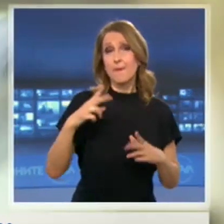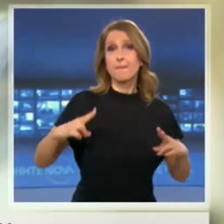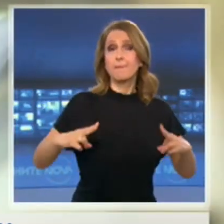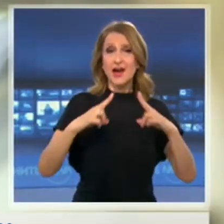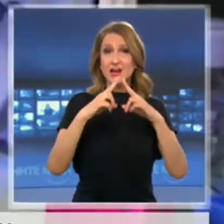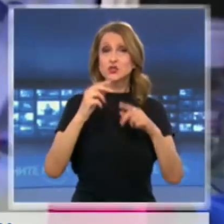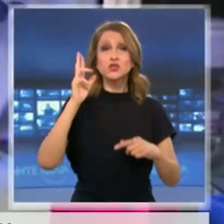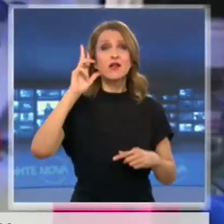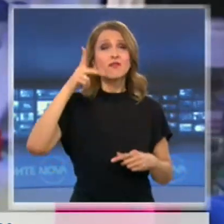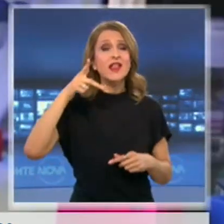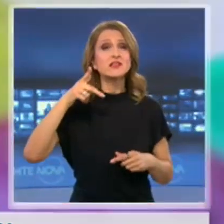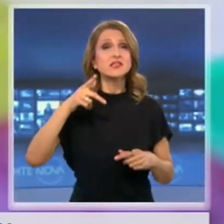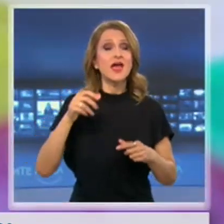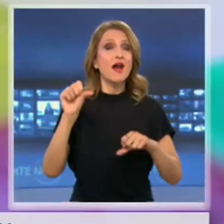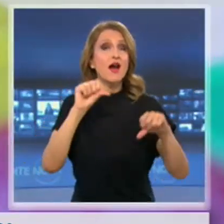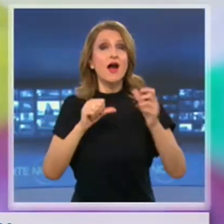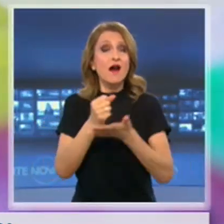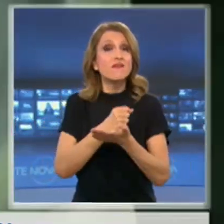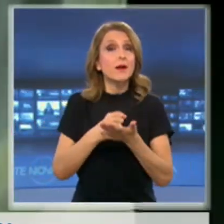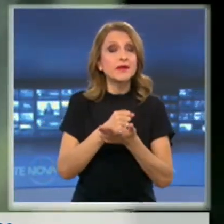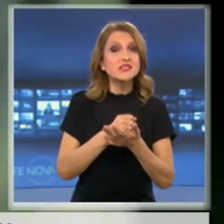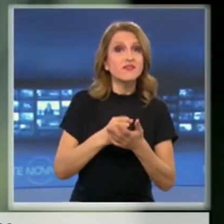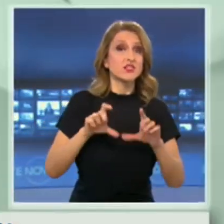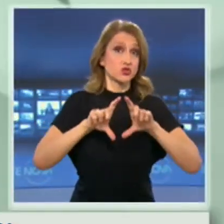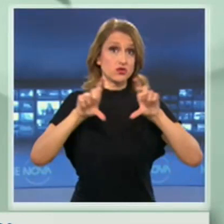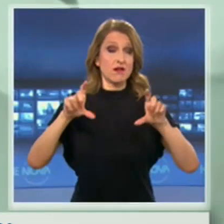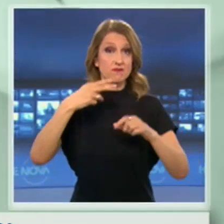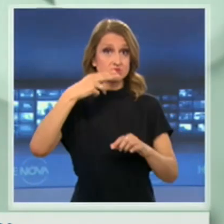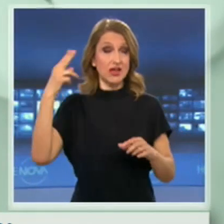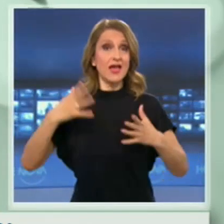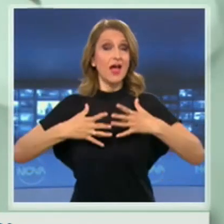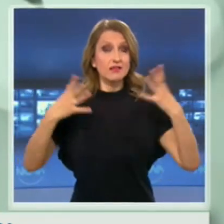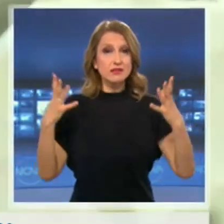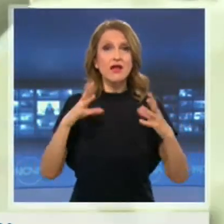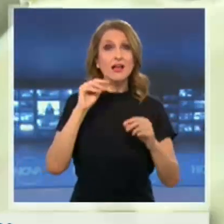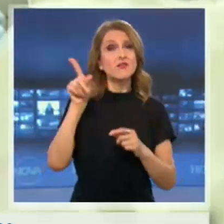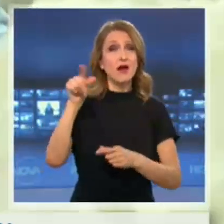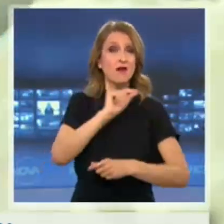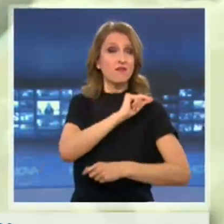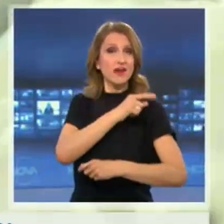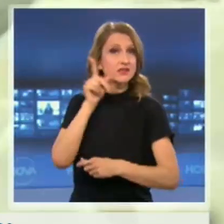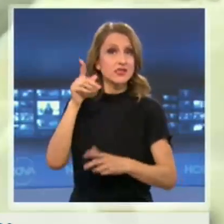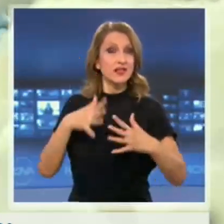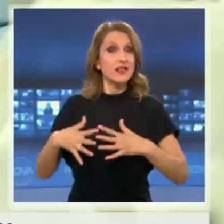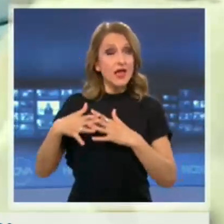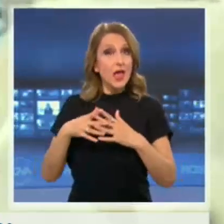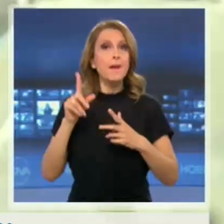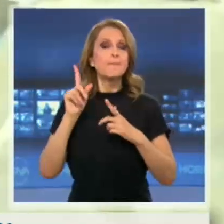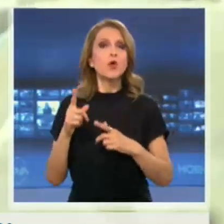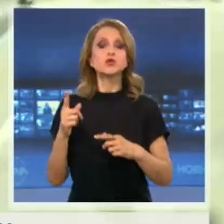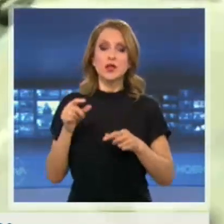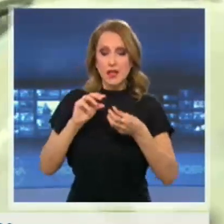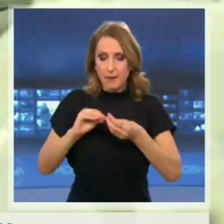директор на френския фармацевтичен гигант Sanofi заяви, че вакцините произведени в Съединените Штати могат да отидат първо за